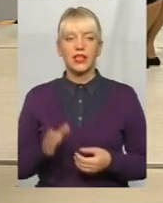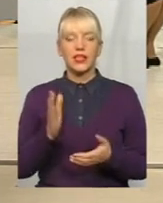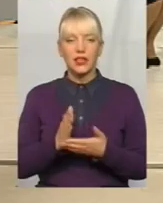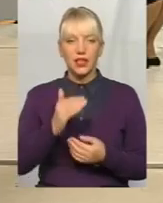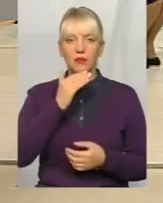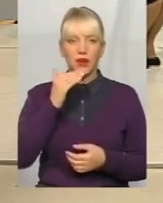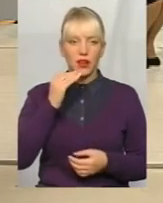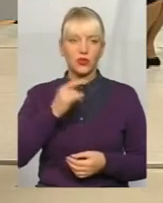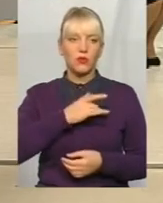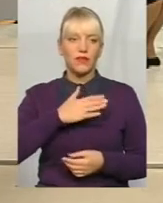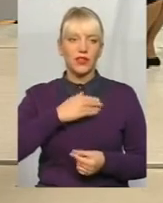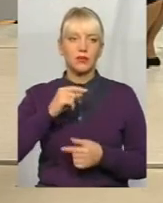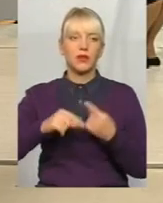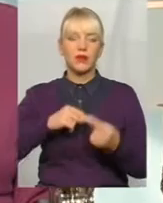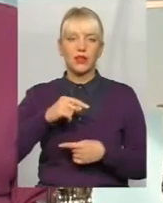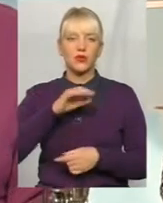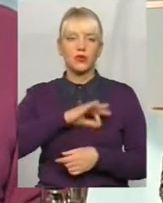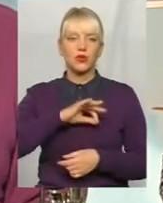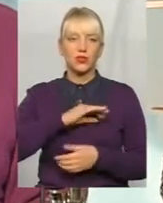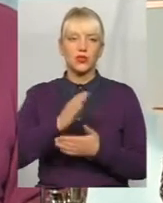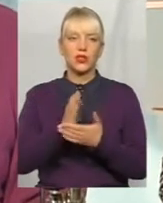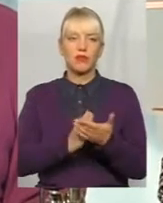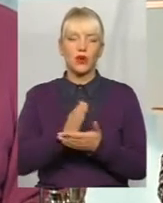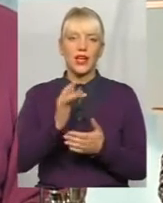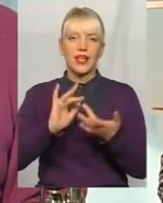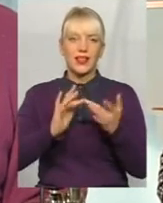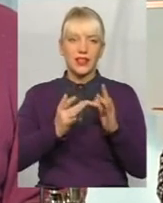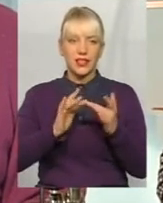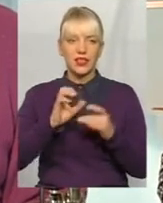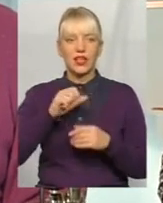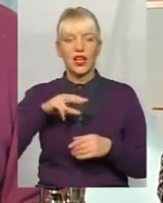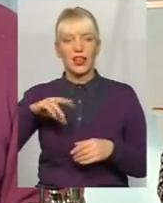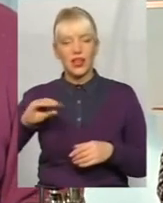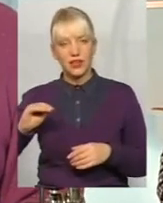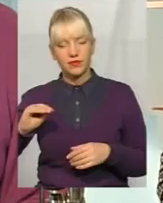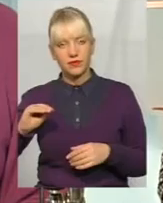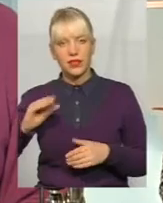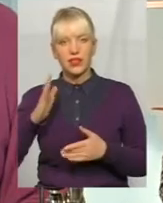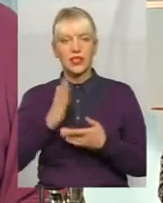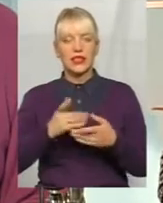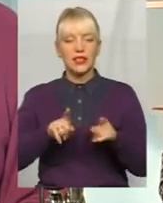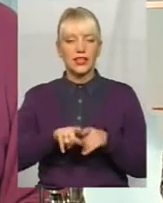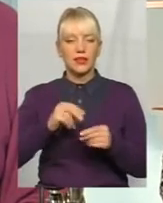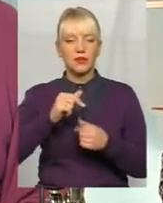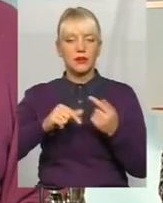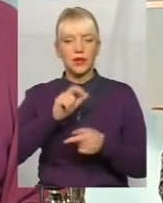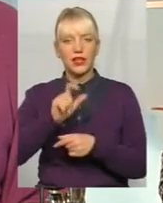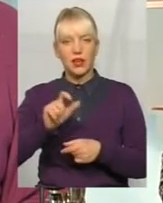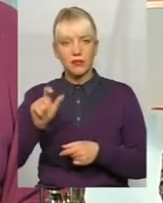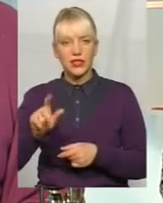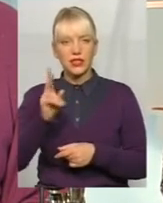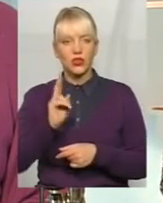Багато приватних підприємців користуються послугами інтернету. Але ж, є такі підприємці, які